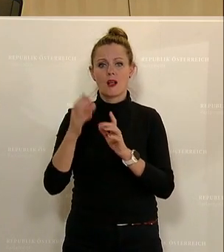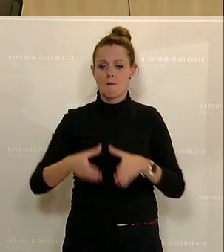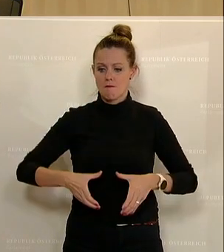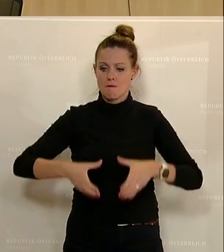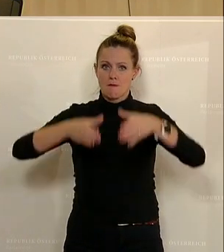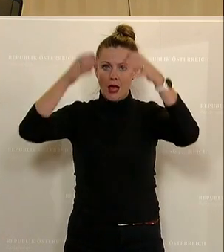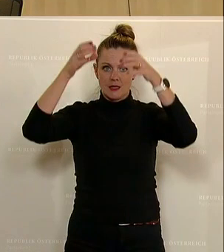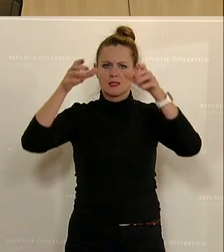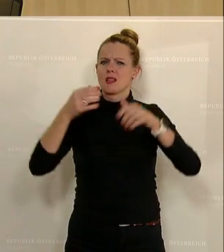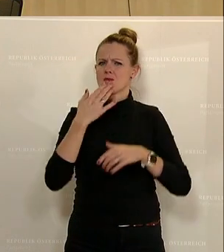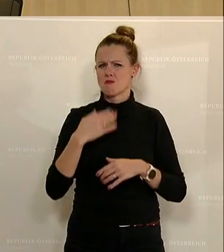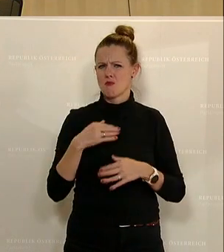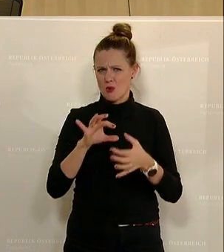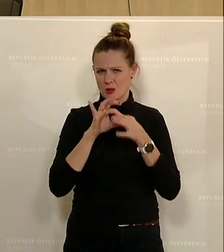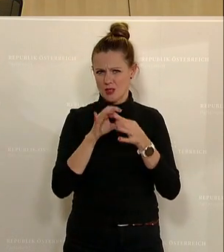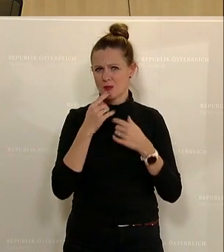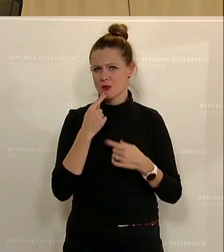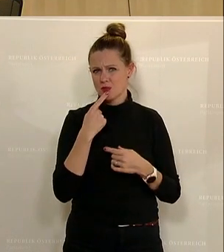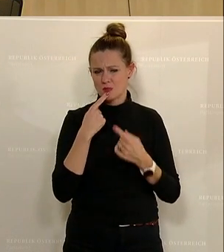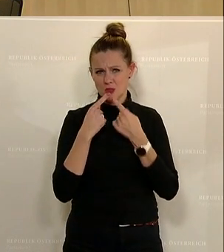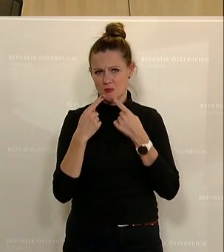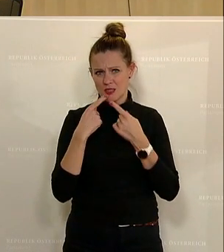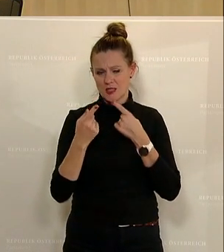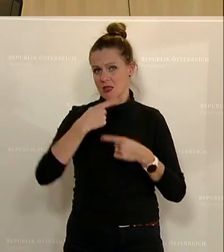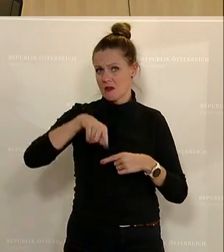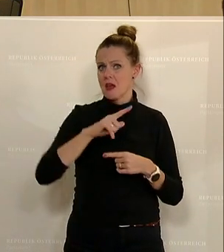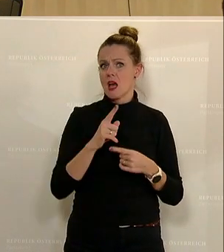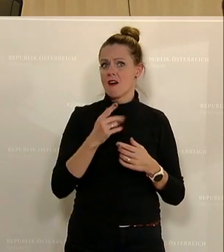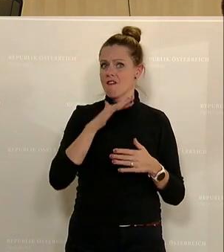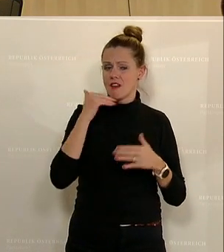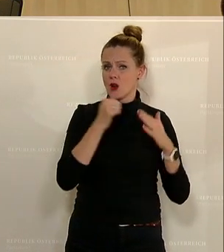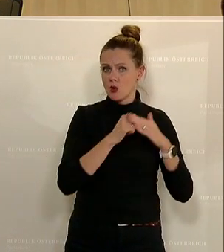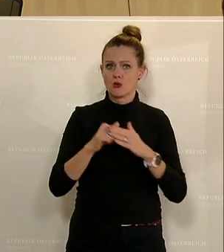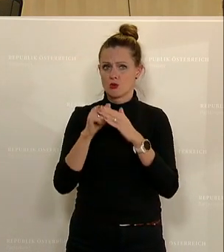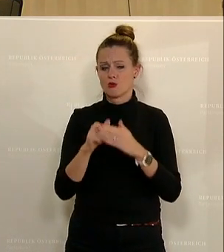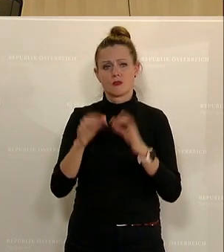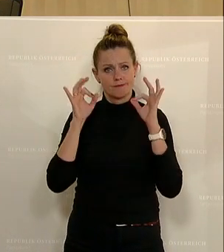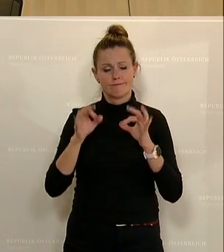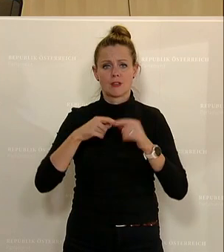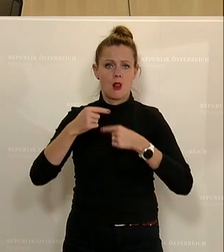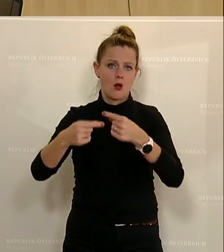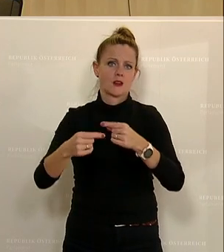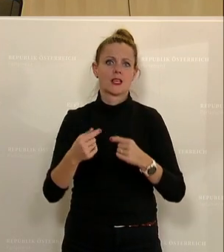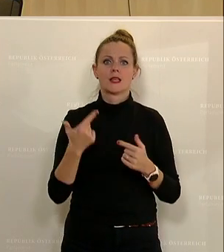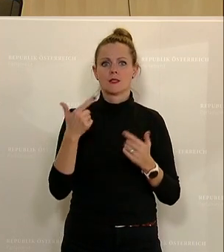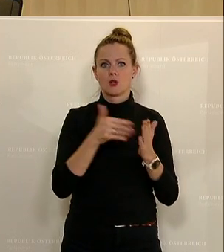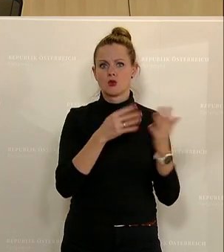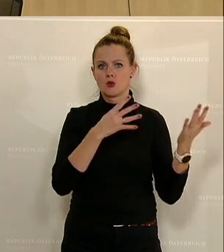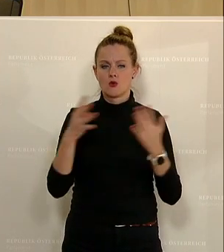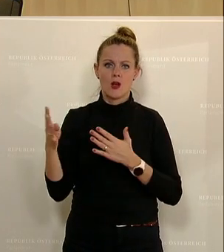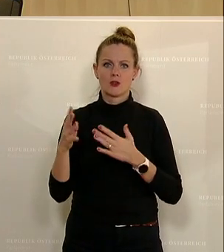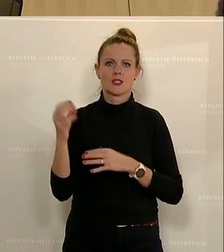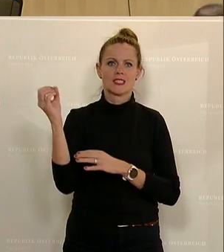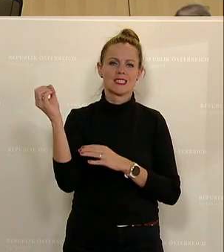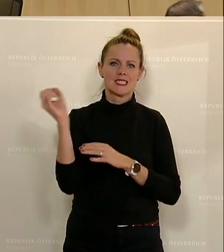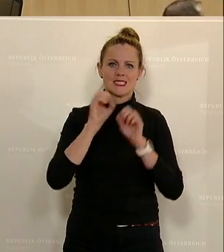die eine große, viel beitragen dazu, dass das überhaupt funktioniert. Wir haben 7.910 Masten von A1.